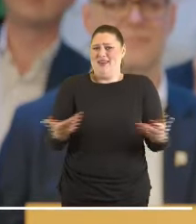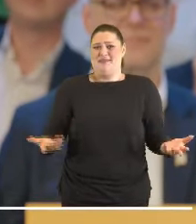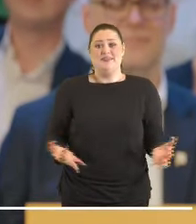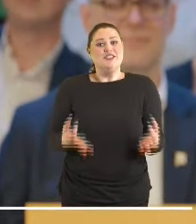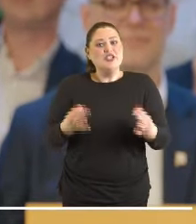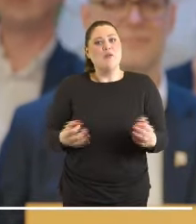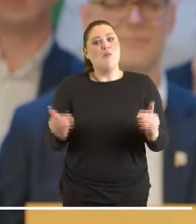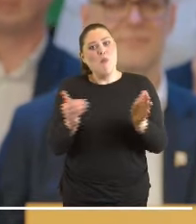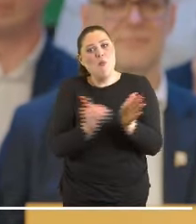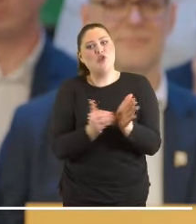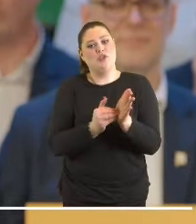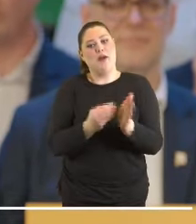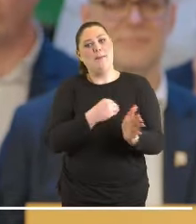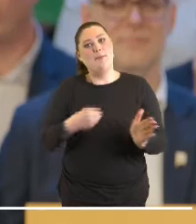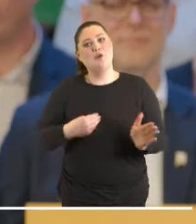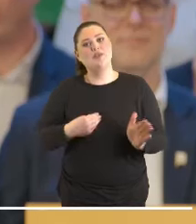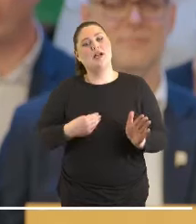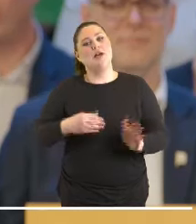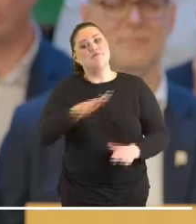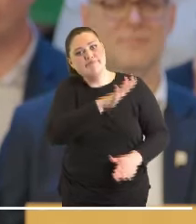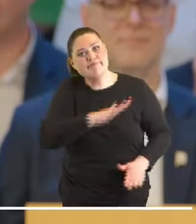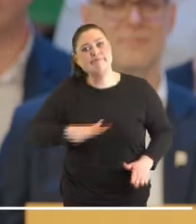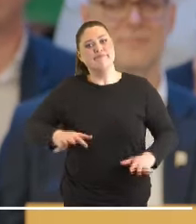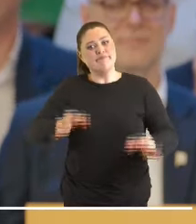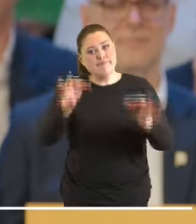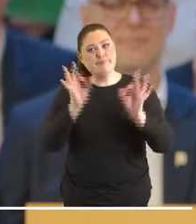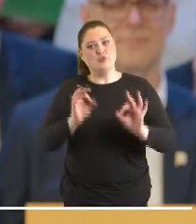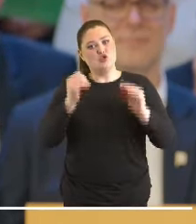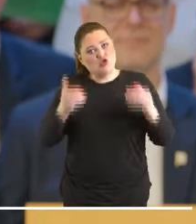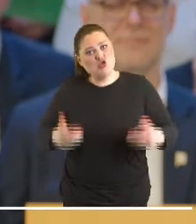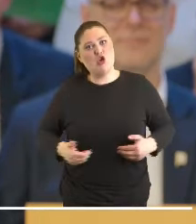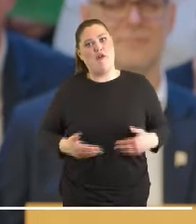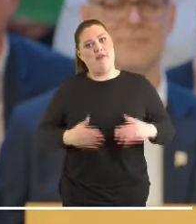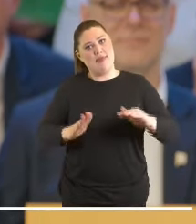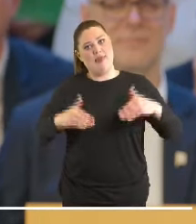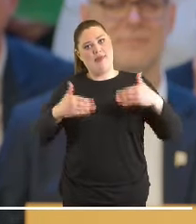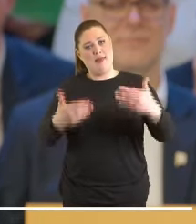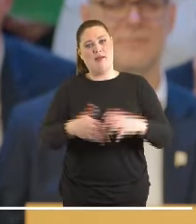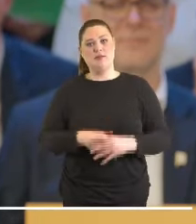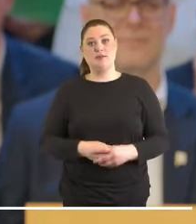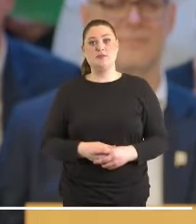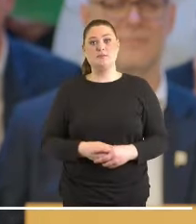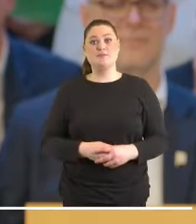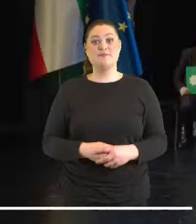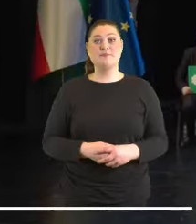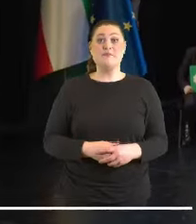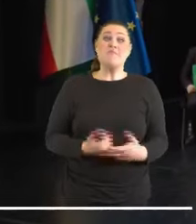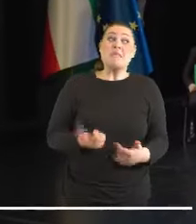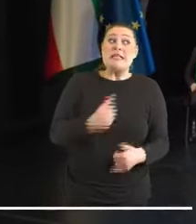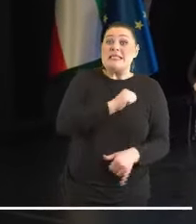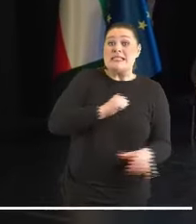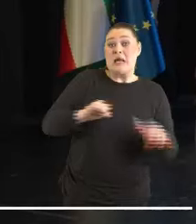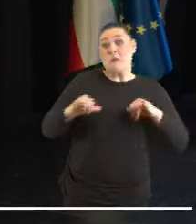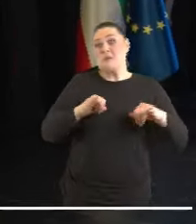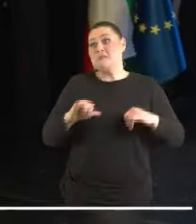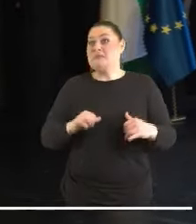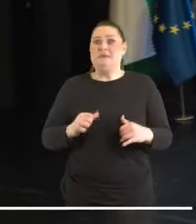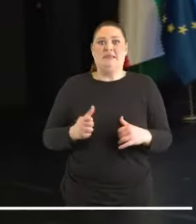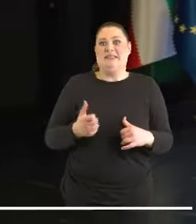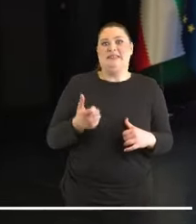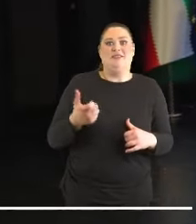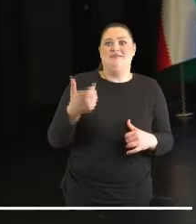uzdrowić i będziemy ją uzdrawiać. Te setki samorządowców, a może i tysiące, których